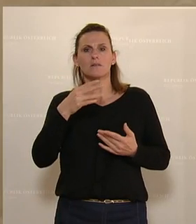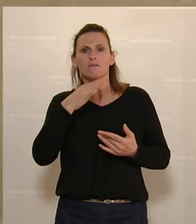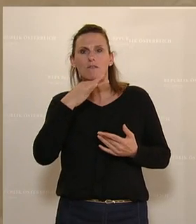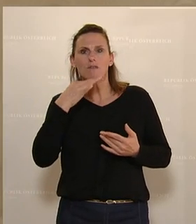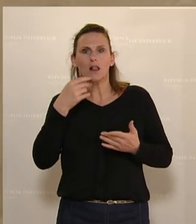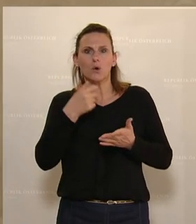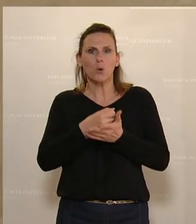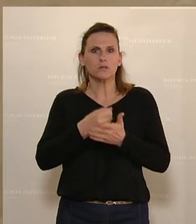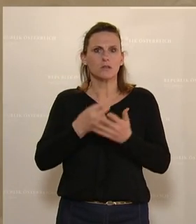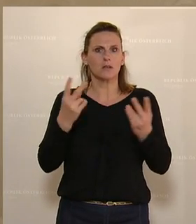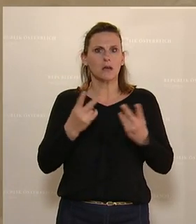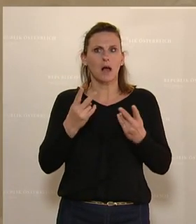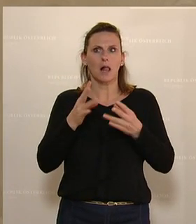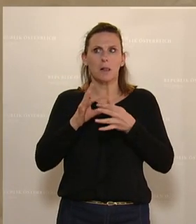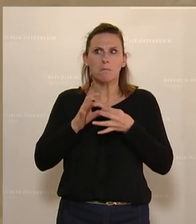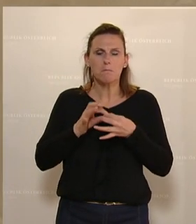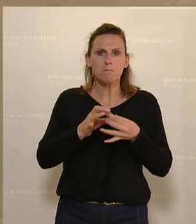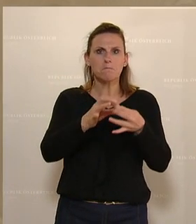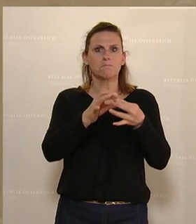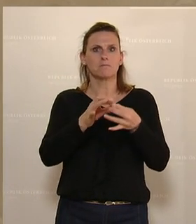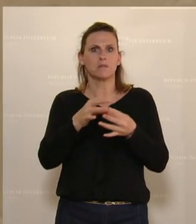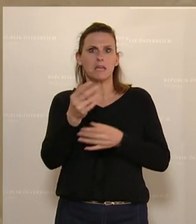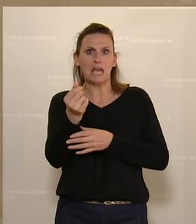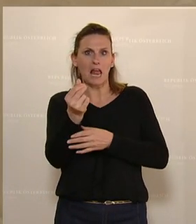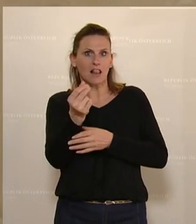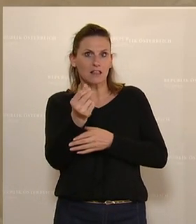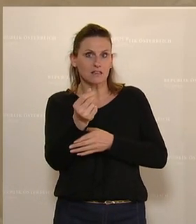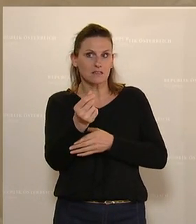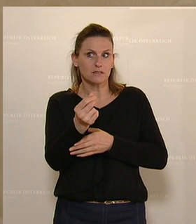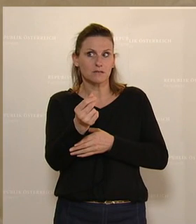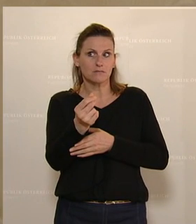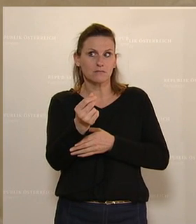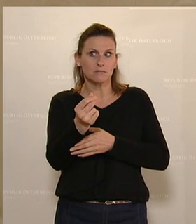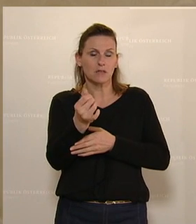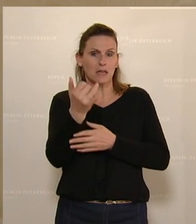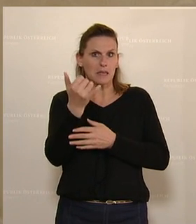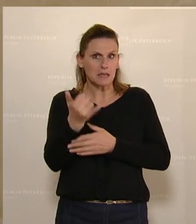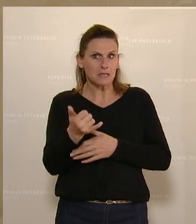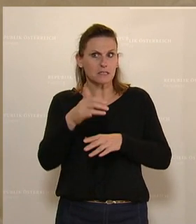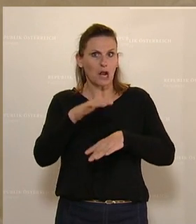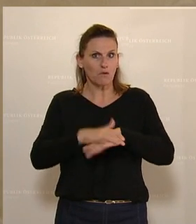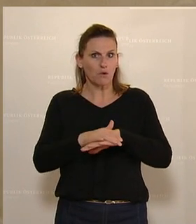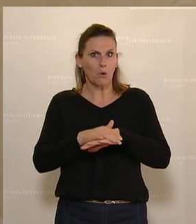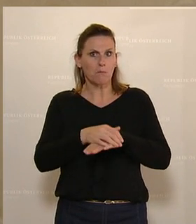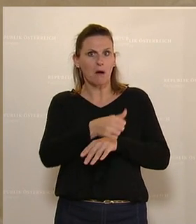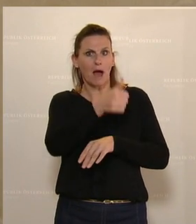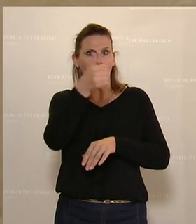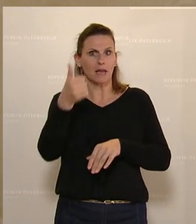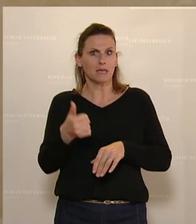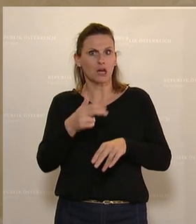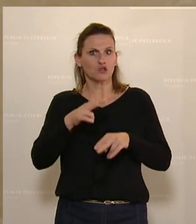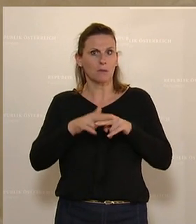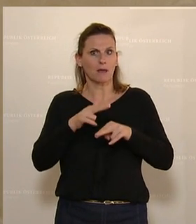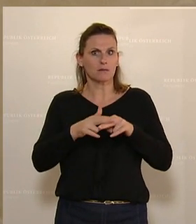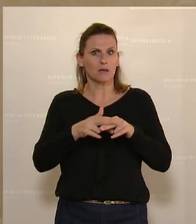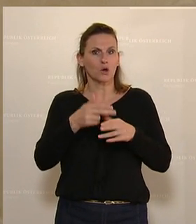bezieht sich irgendwie auf Geld, profanes Geld, dann müssen wir es nach einem Jahr erkennen, koste es,